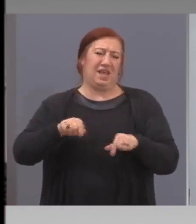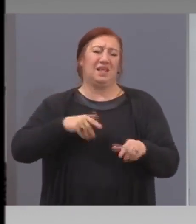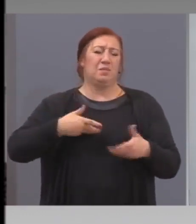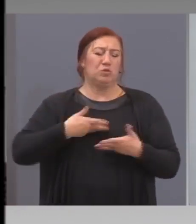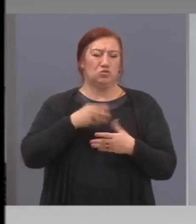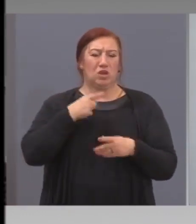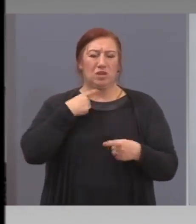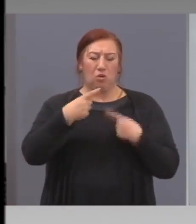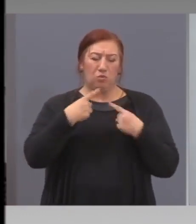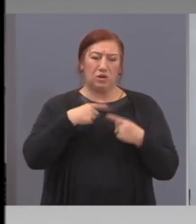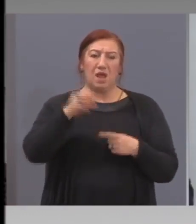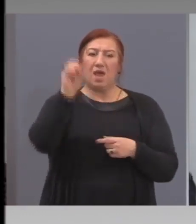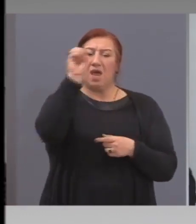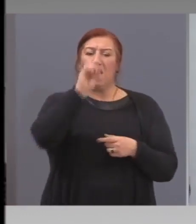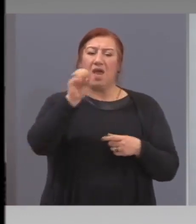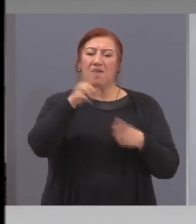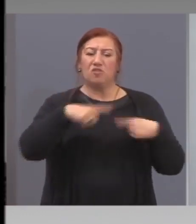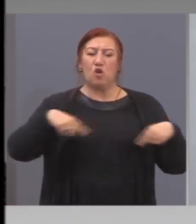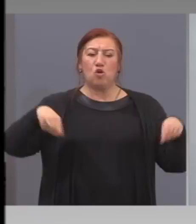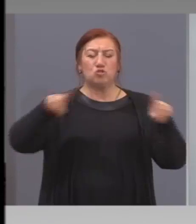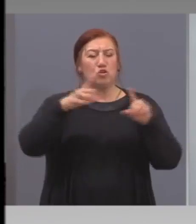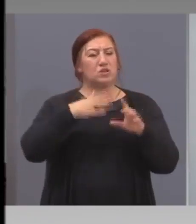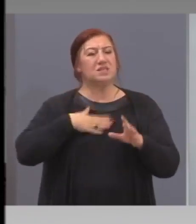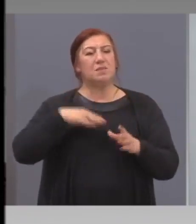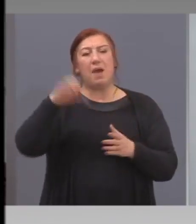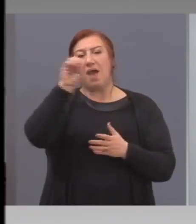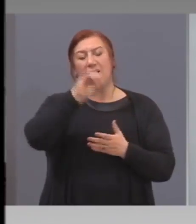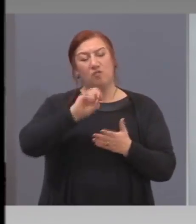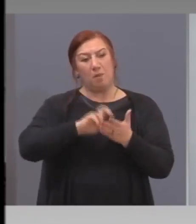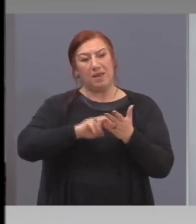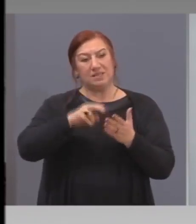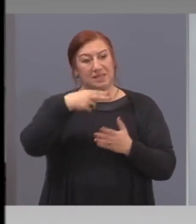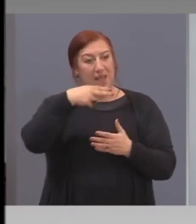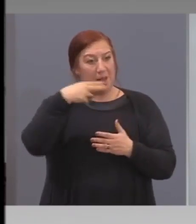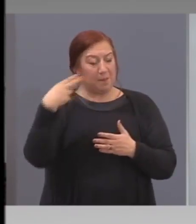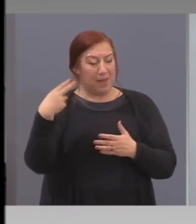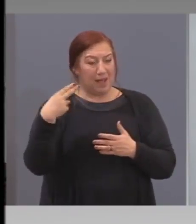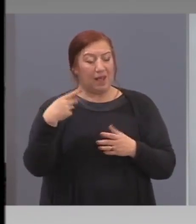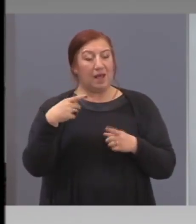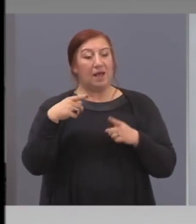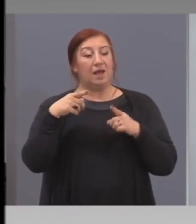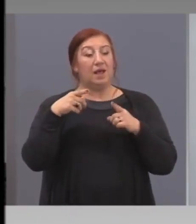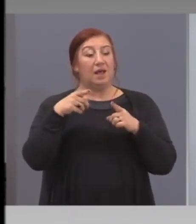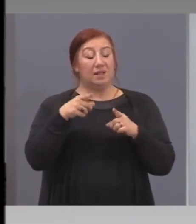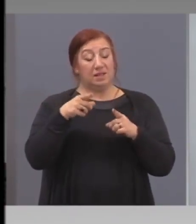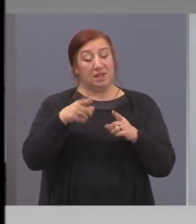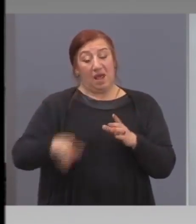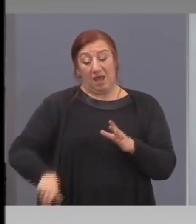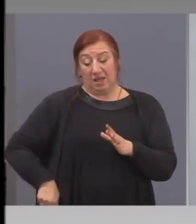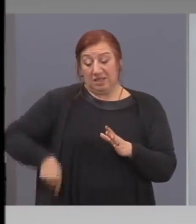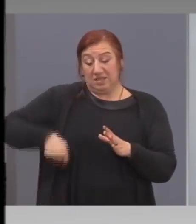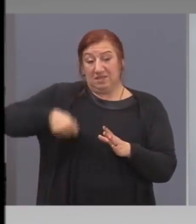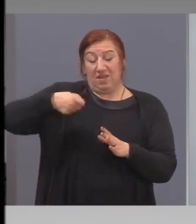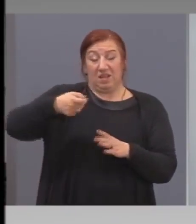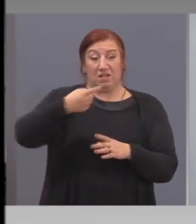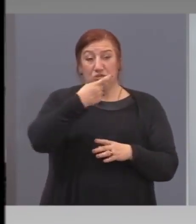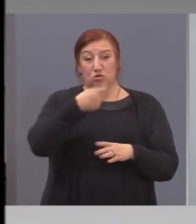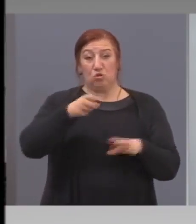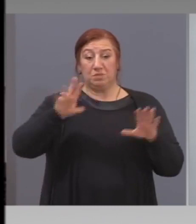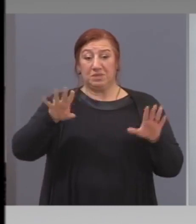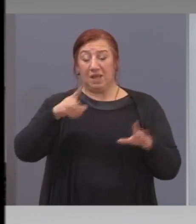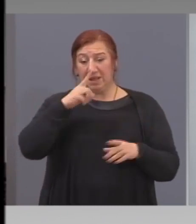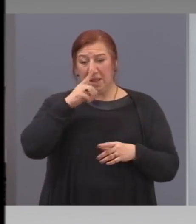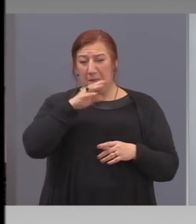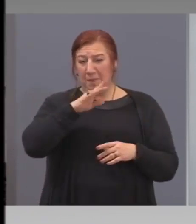Еврозоната си има Европейска Централна банка. Тя извади вече 775 милиарда. Но ние